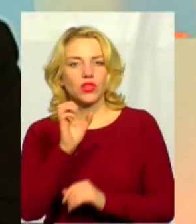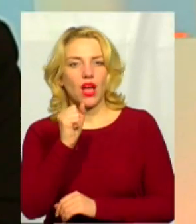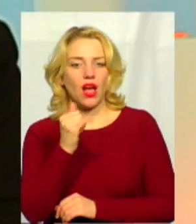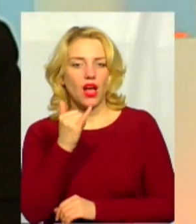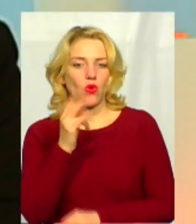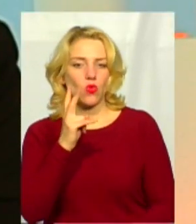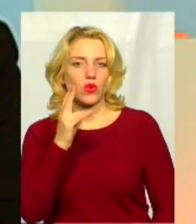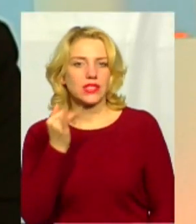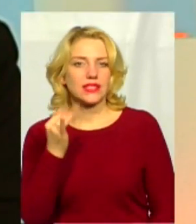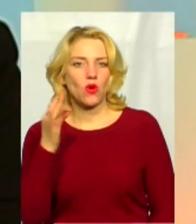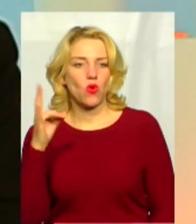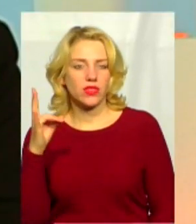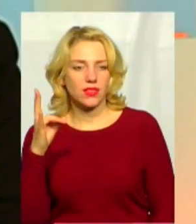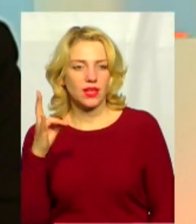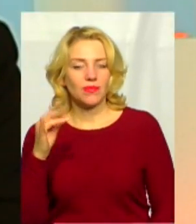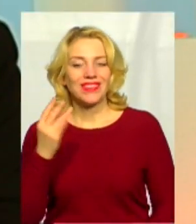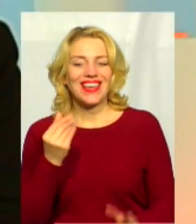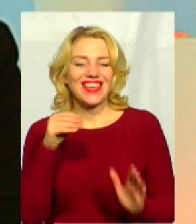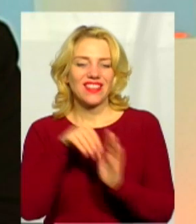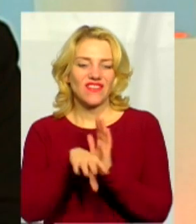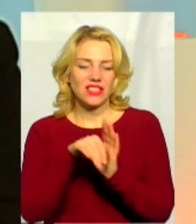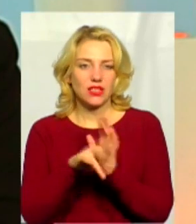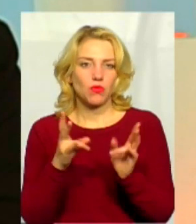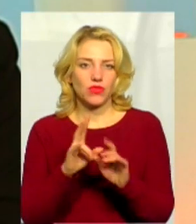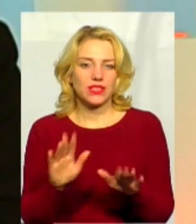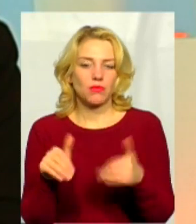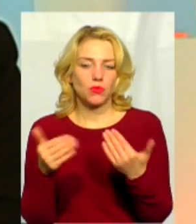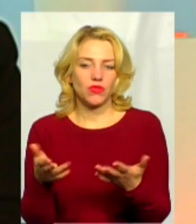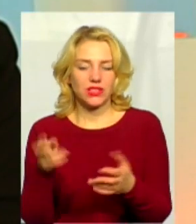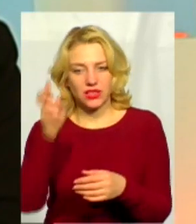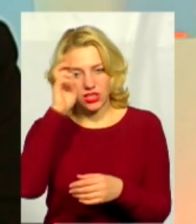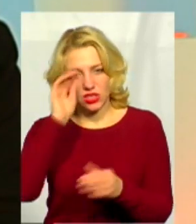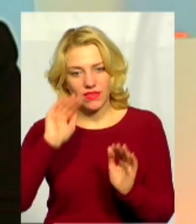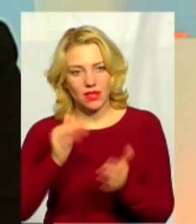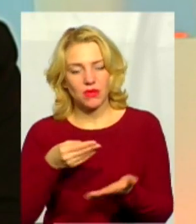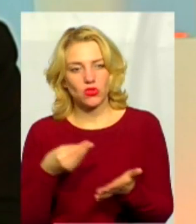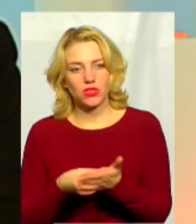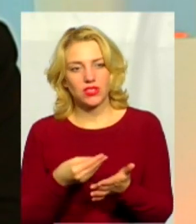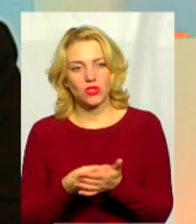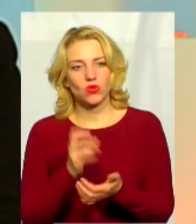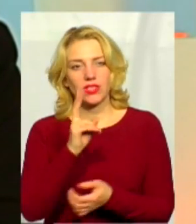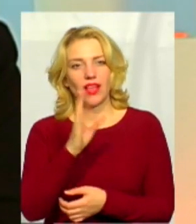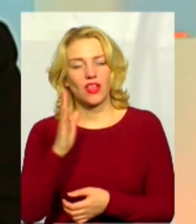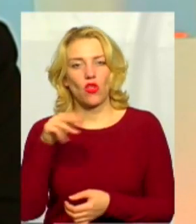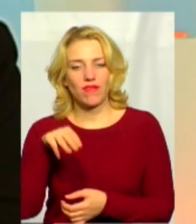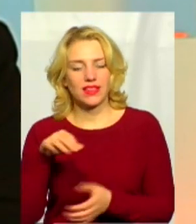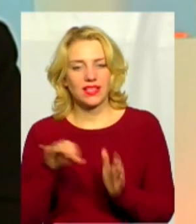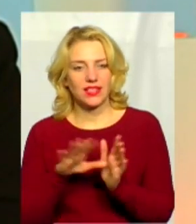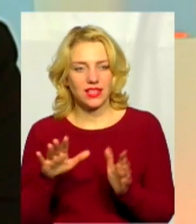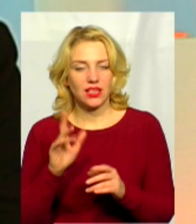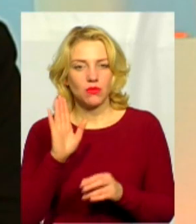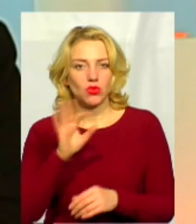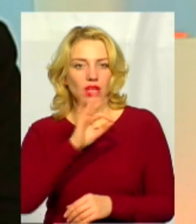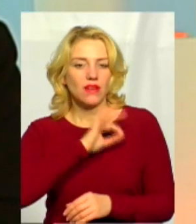інвестор повинен запропонувати державі найменшу ціну за кіловат енергії, яку він хоче встановити. І виграє той,